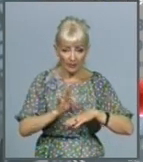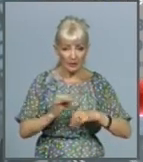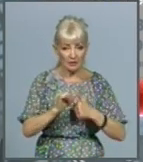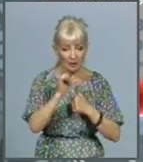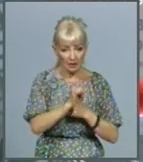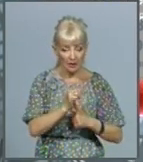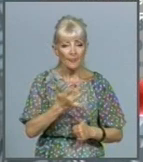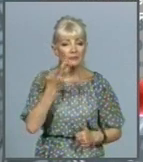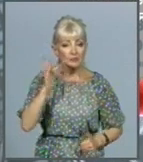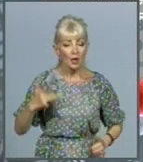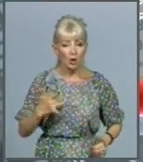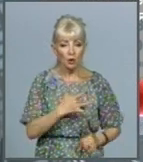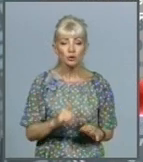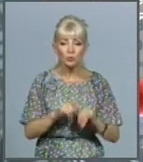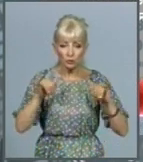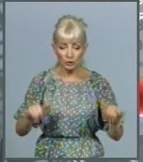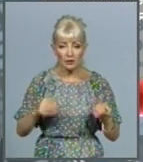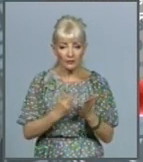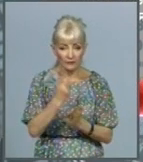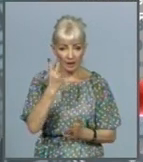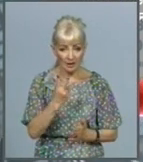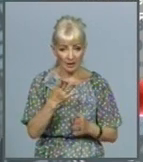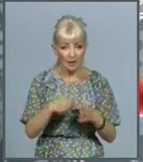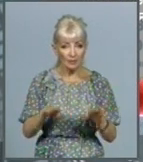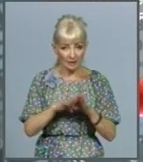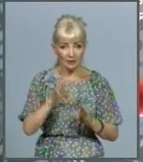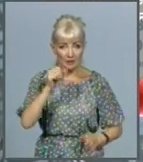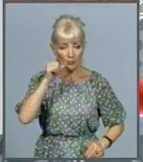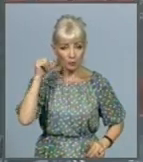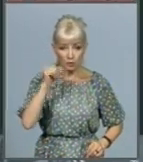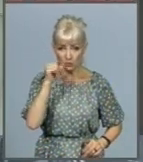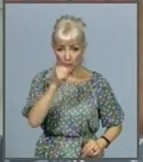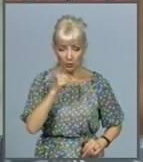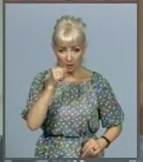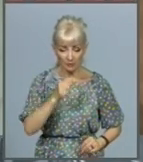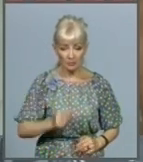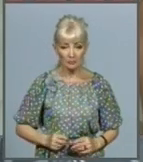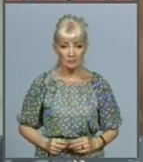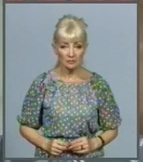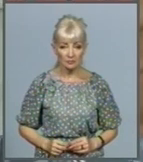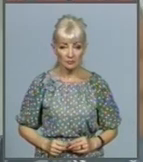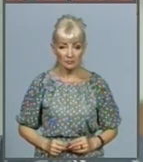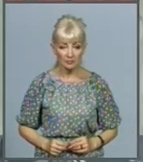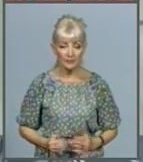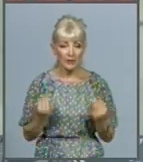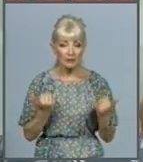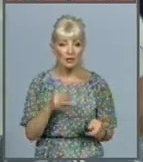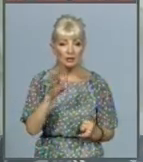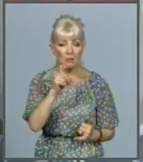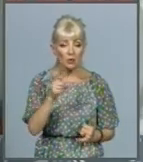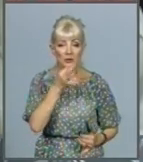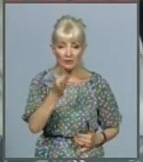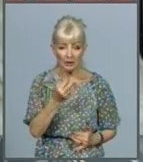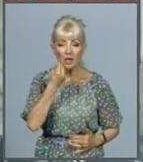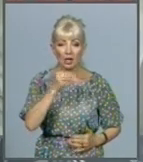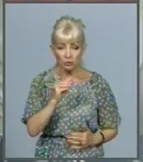збільшився вдвічі, порівняно із минулим сезоном. Наразі у МОЗ стверджують, що найкращим захистом від